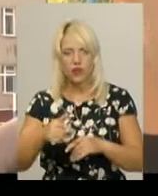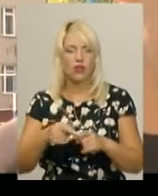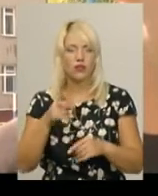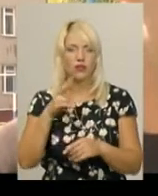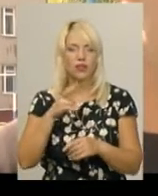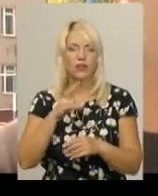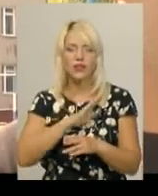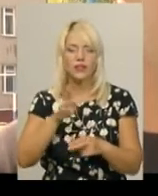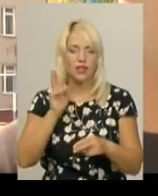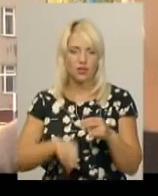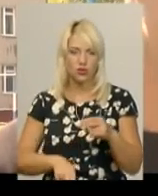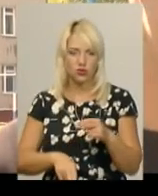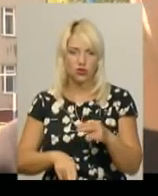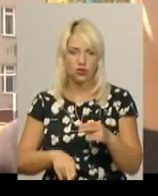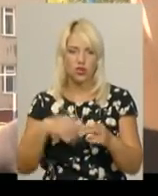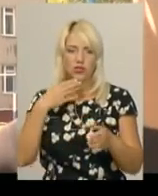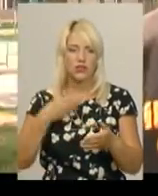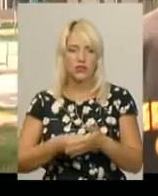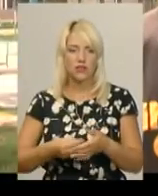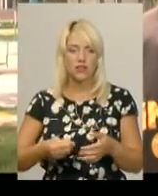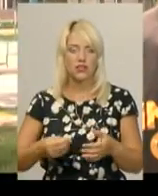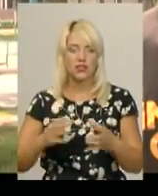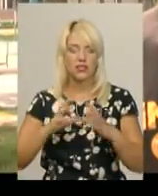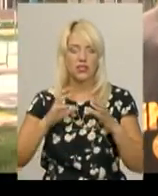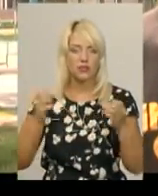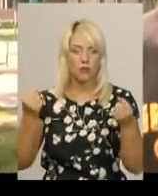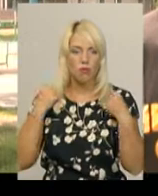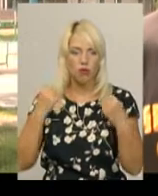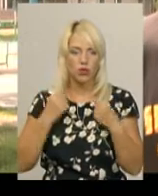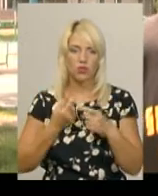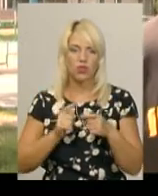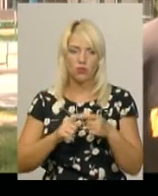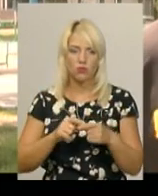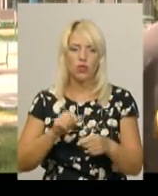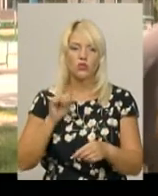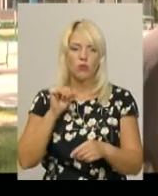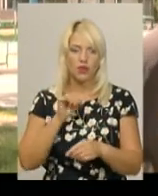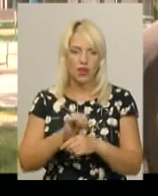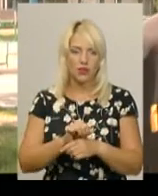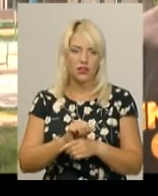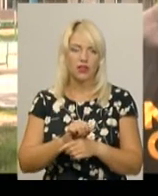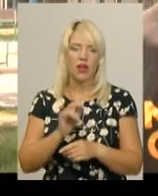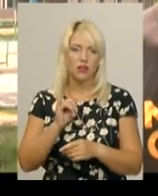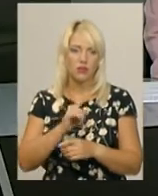закінчують свій спорт. На цьому не зупинятися і продовжити займатися спортом.